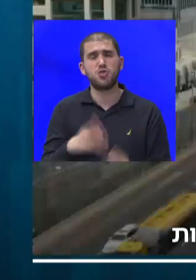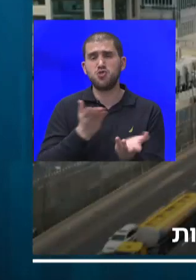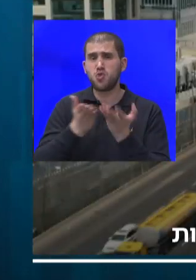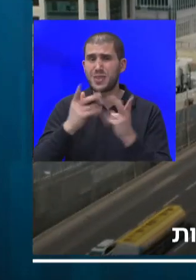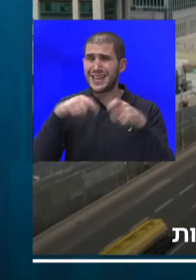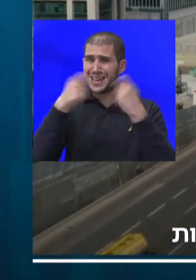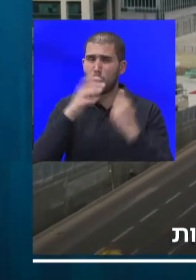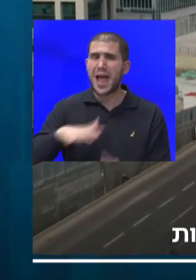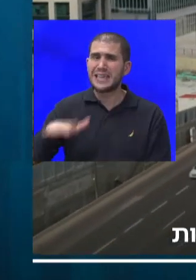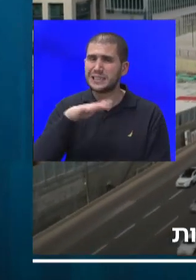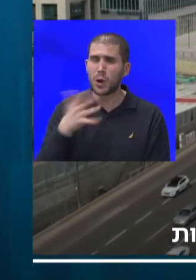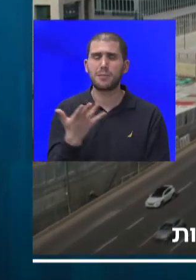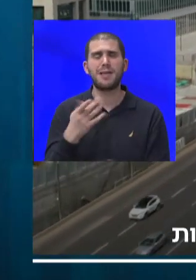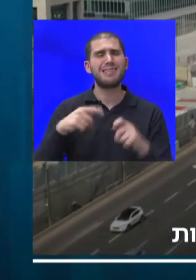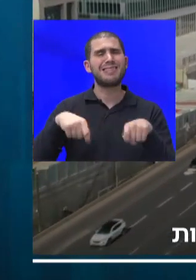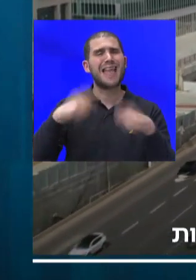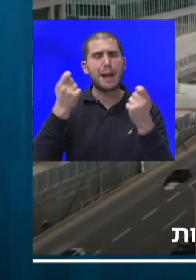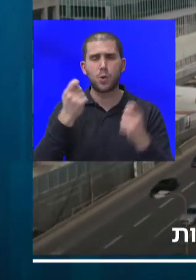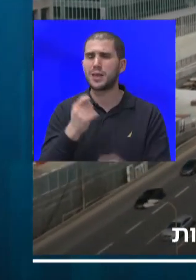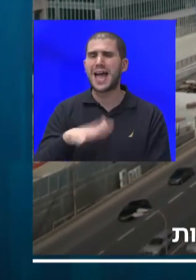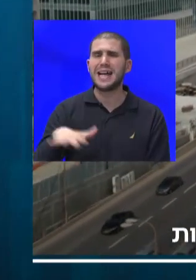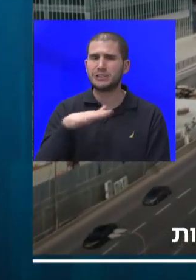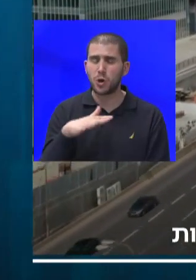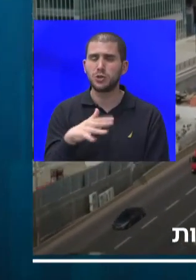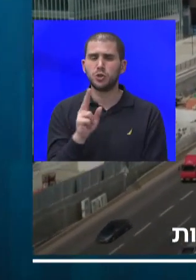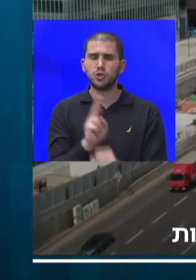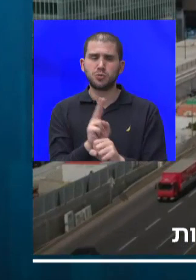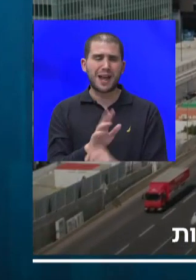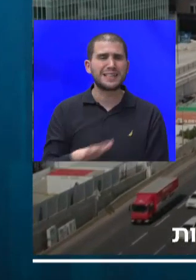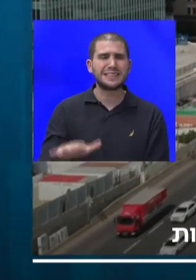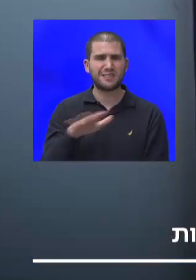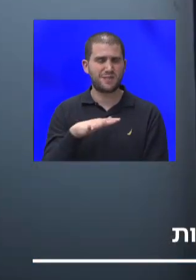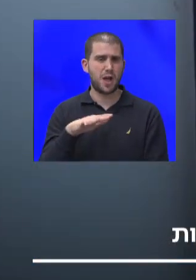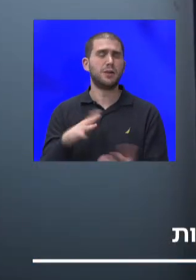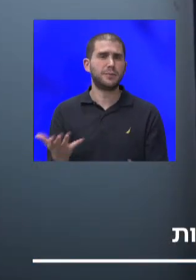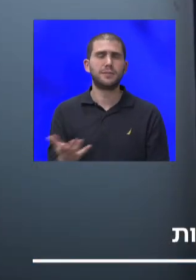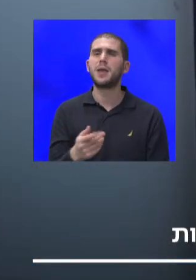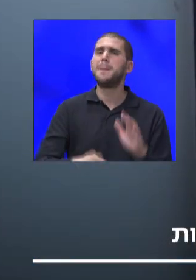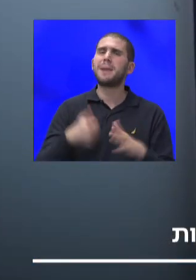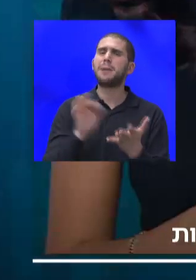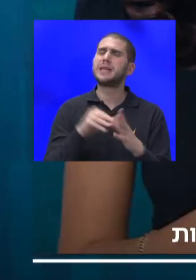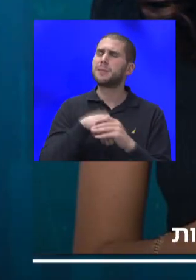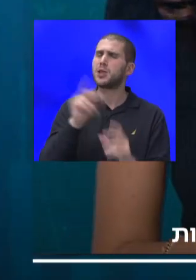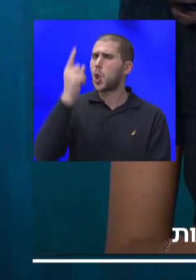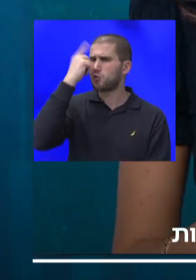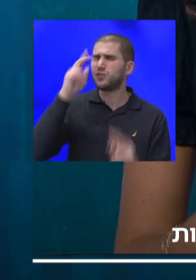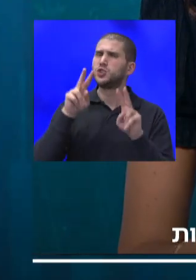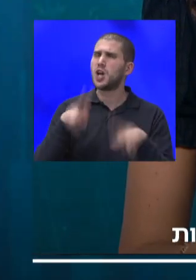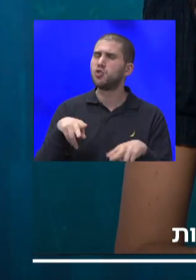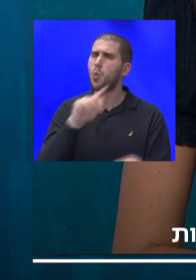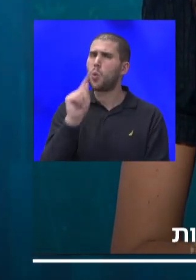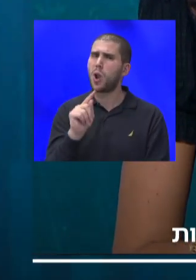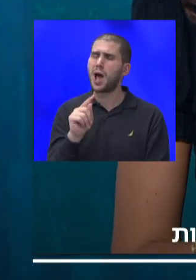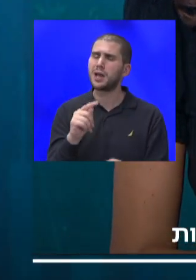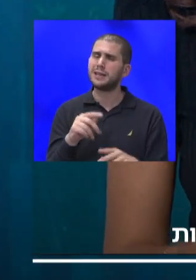תרבות אזוריים, שמירה על הסביבה באופן אזורי. מעין כאן משרד הפנים, אתה לא חושב שיש כאן אולי איזשהו פתח לשחיתות? גם ככה,